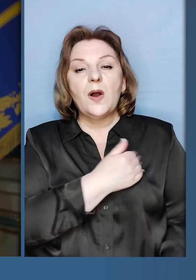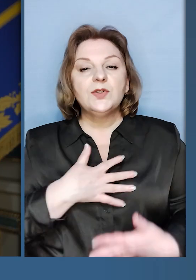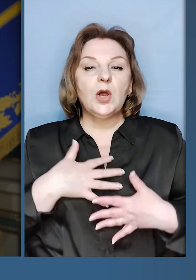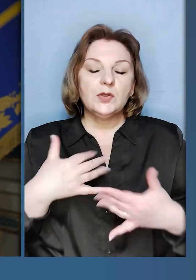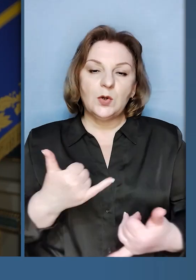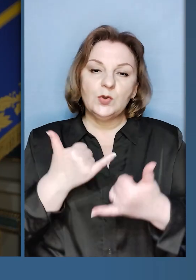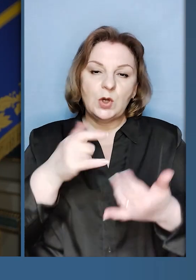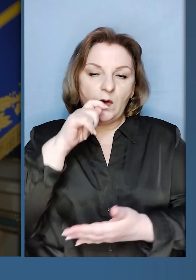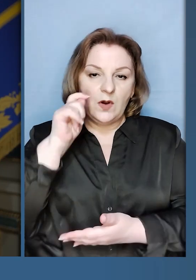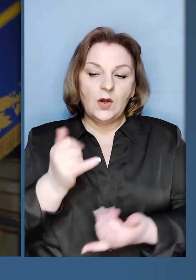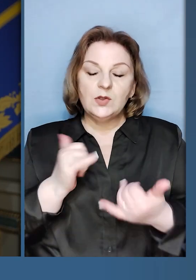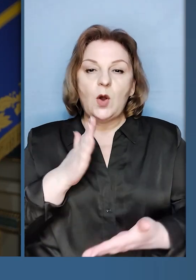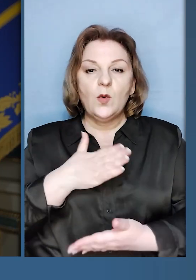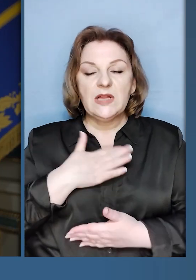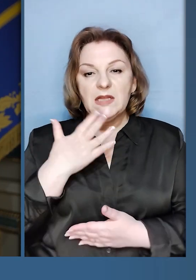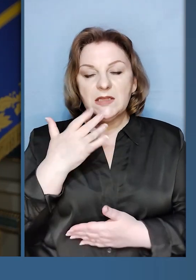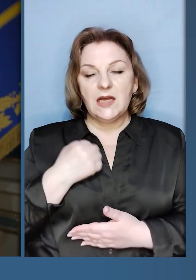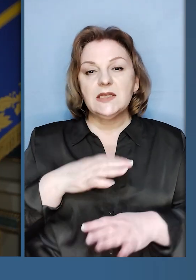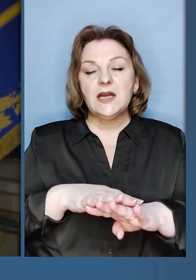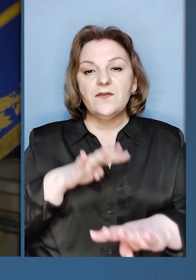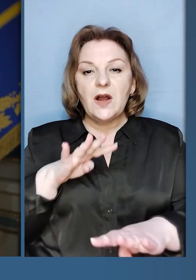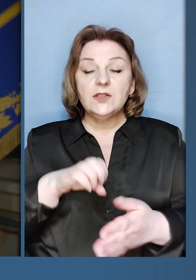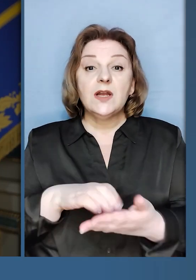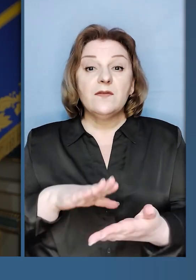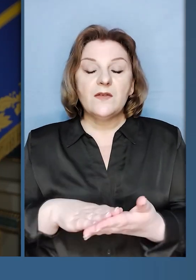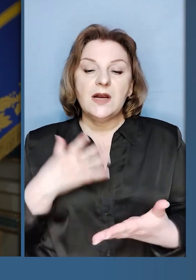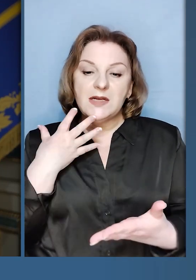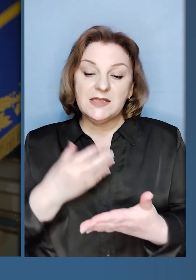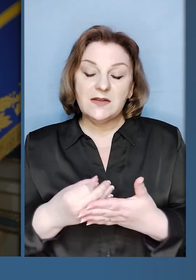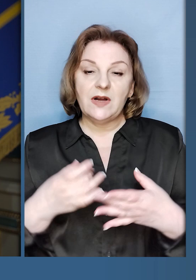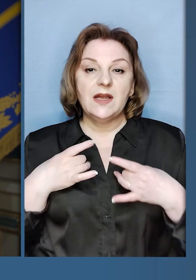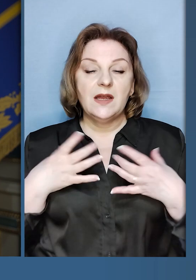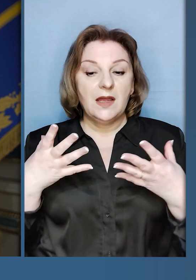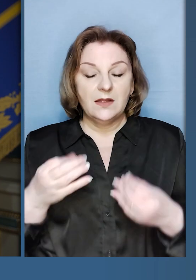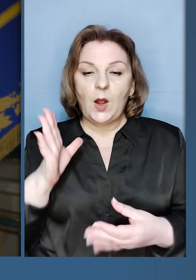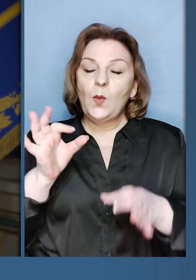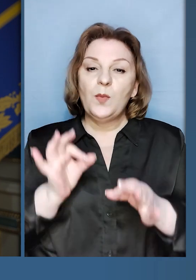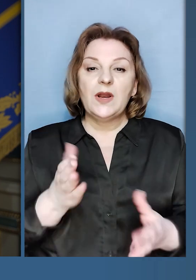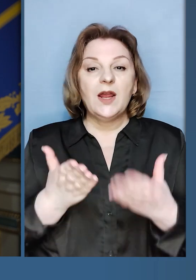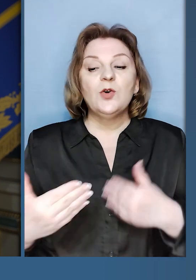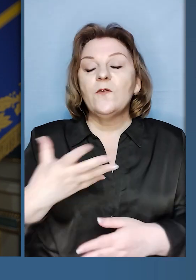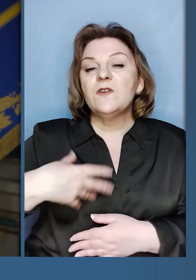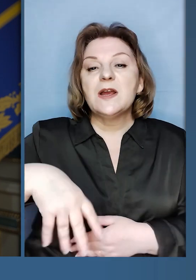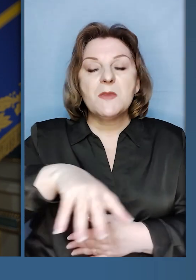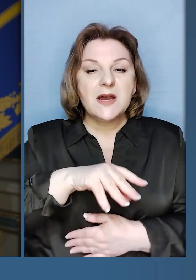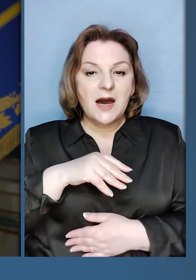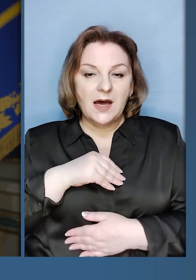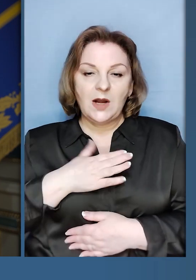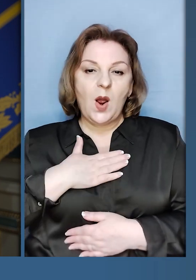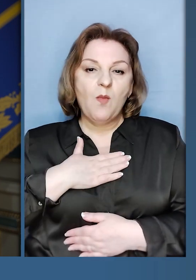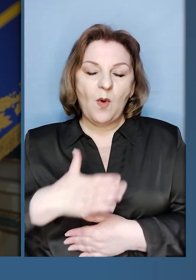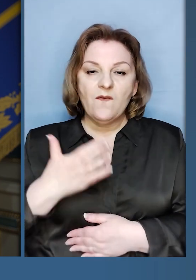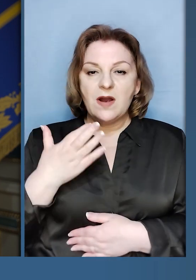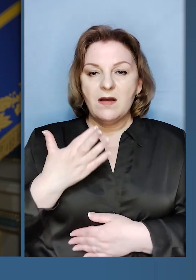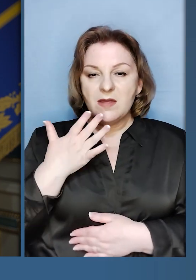Бажаю здоров'я, шановні українці! Сьогодні наша Національна гвардія відзначає свій день і буде правильним, якщо всі ми разом